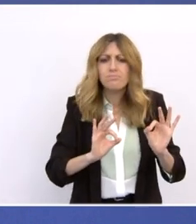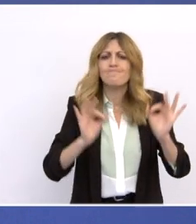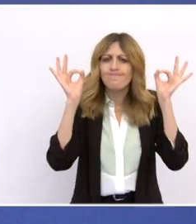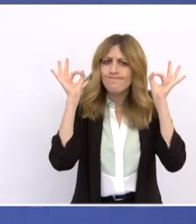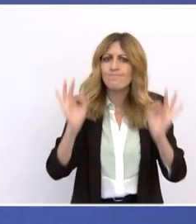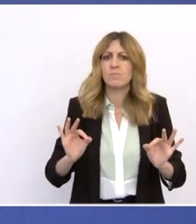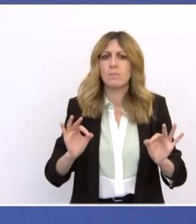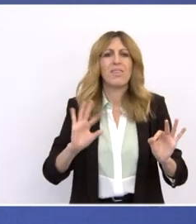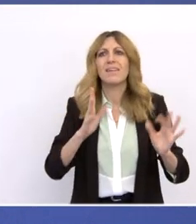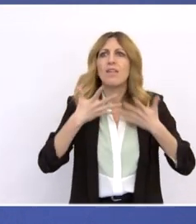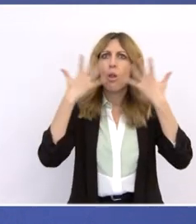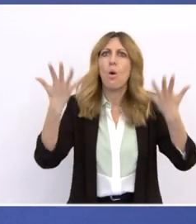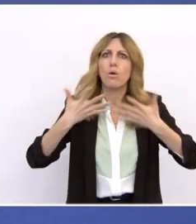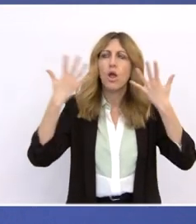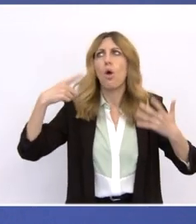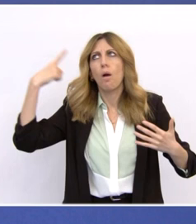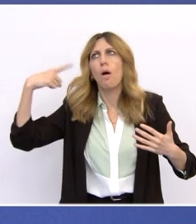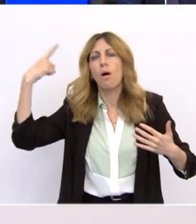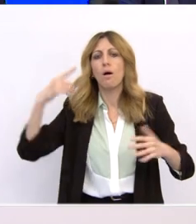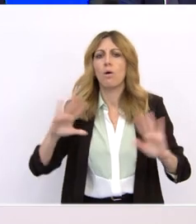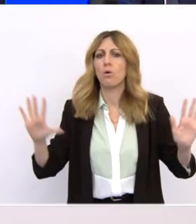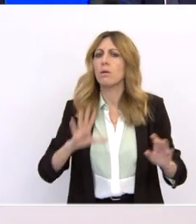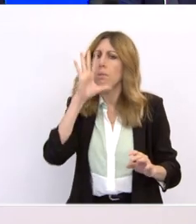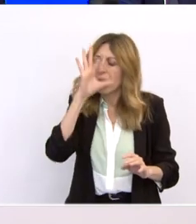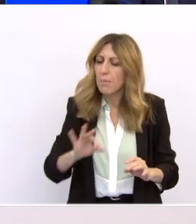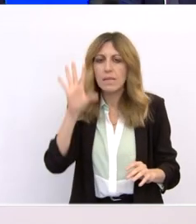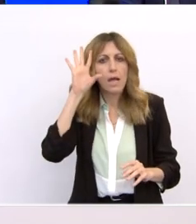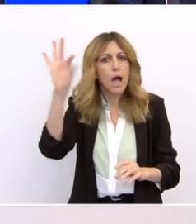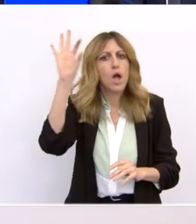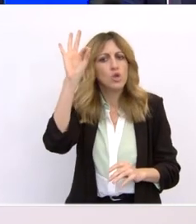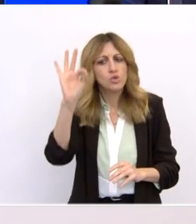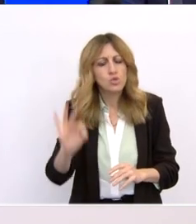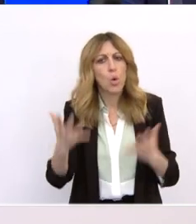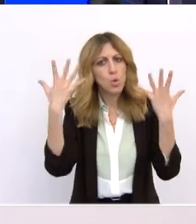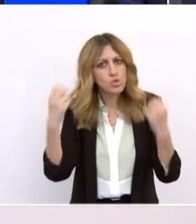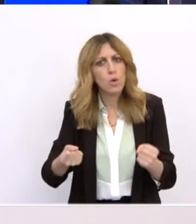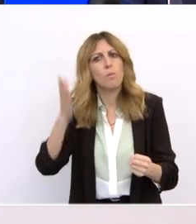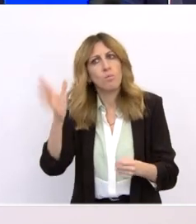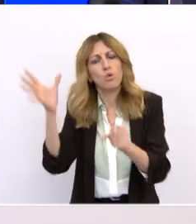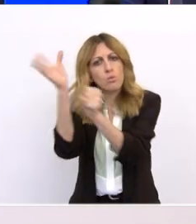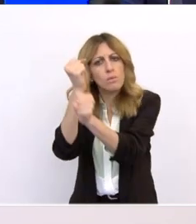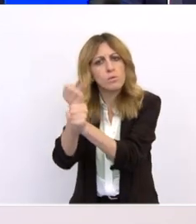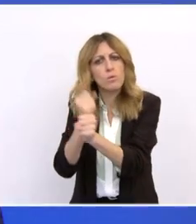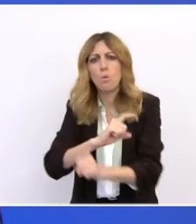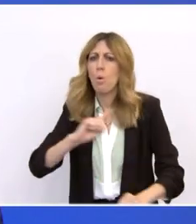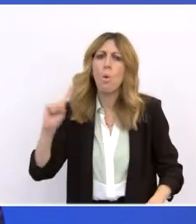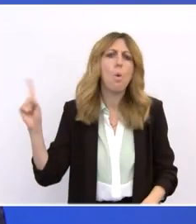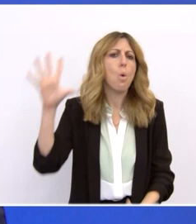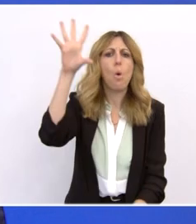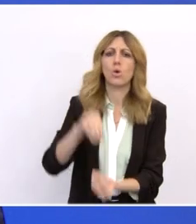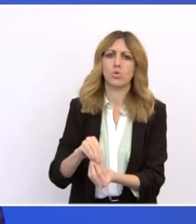στόχους του. Ευχαριστούμε πολύ κύριε Αργυρού. Μακροοικονομικά νούμερα που δεν είναι απλώς νούμερα